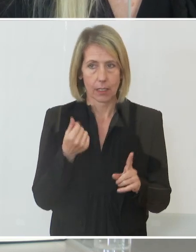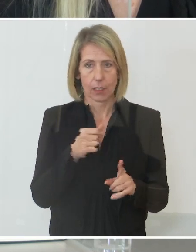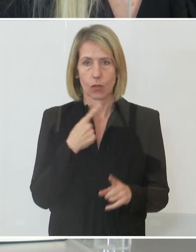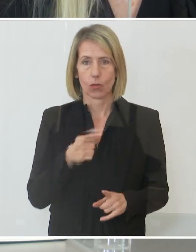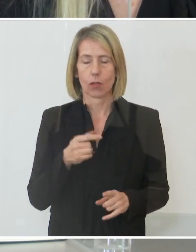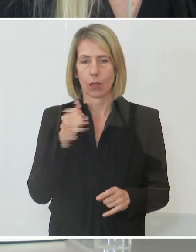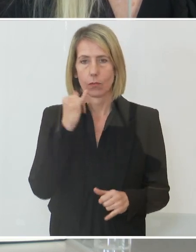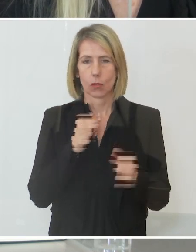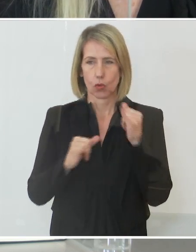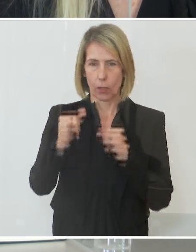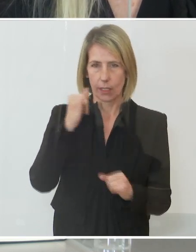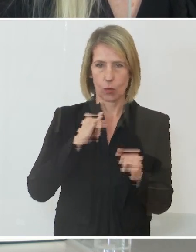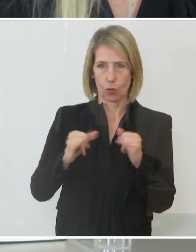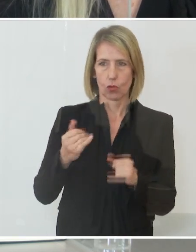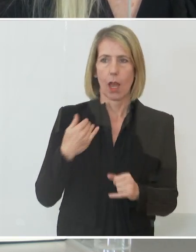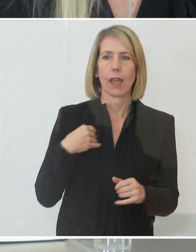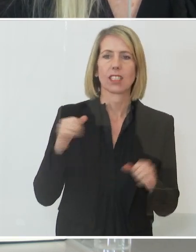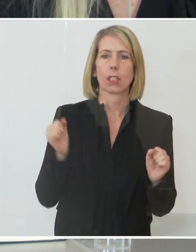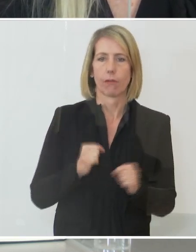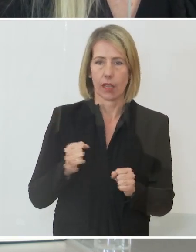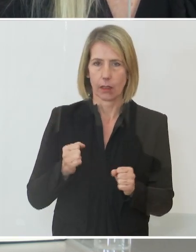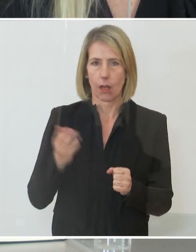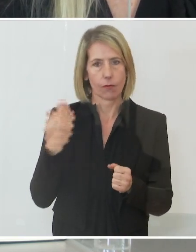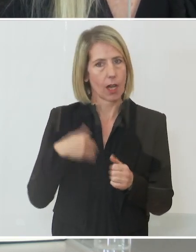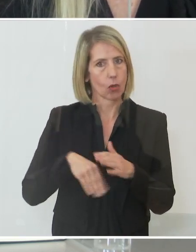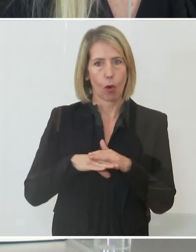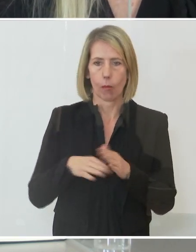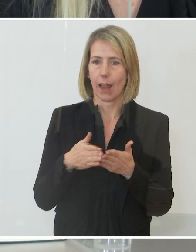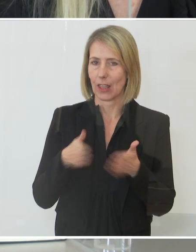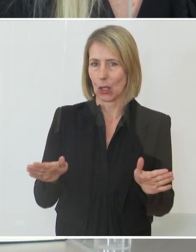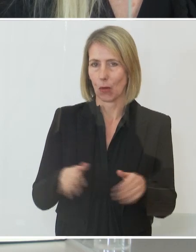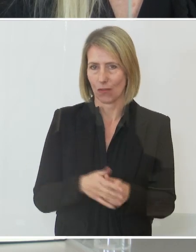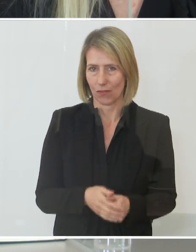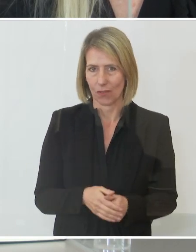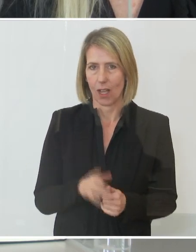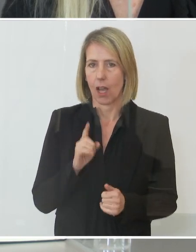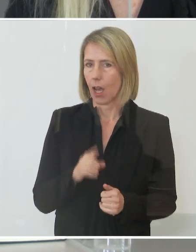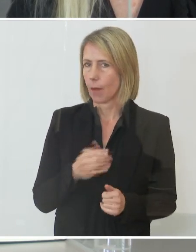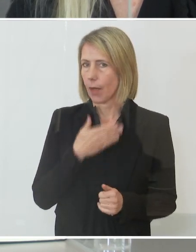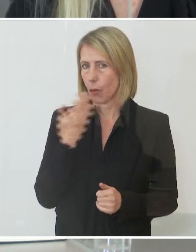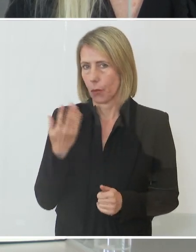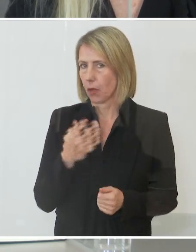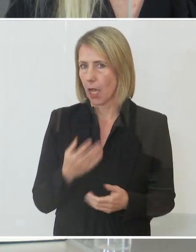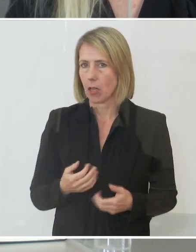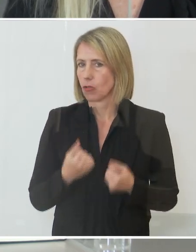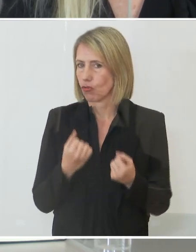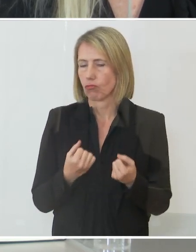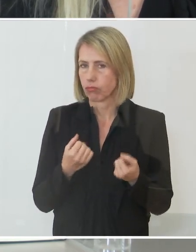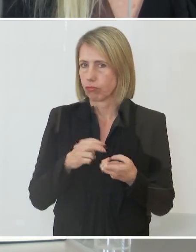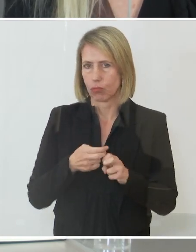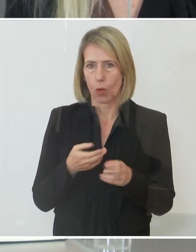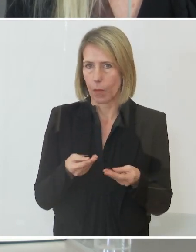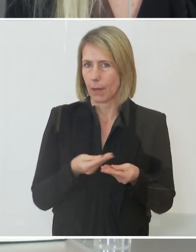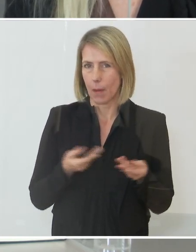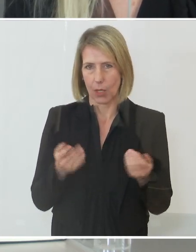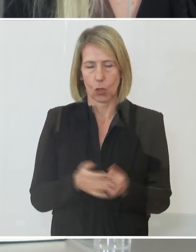ismus im letzten Winter zur Gänze offen und hat aber auch keine essentiellen Probleme gehabt. Und